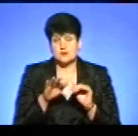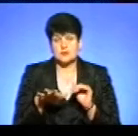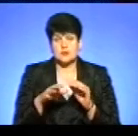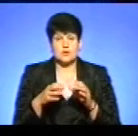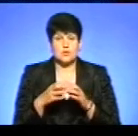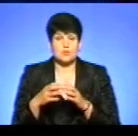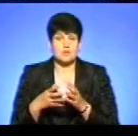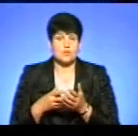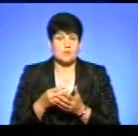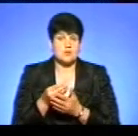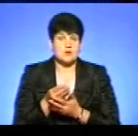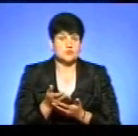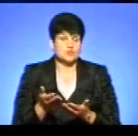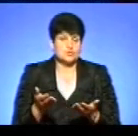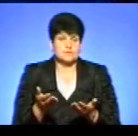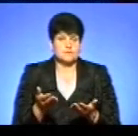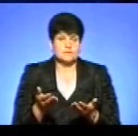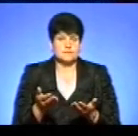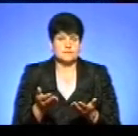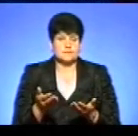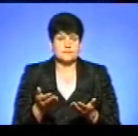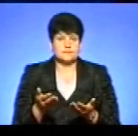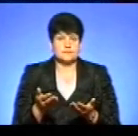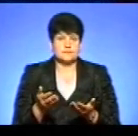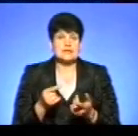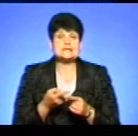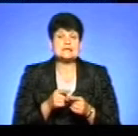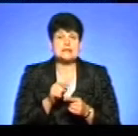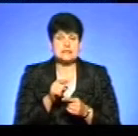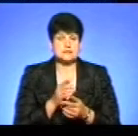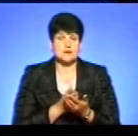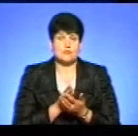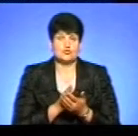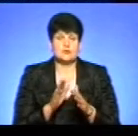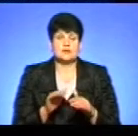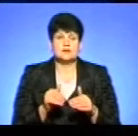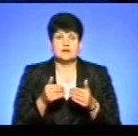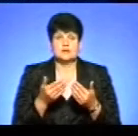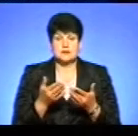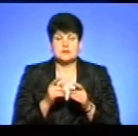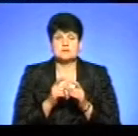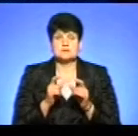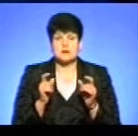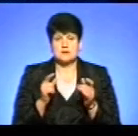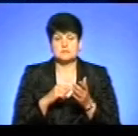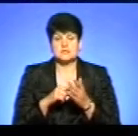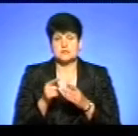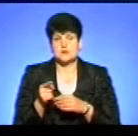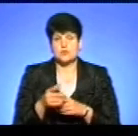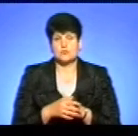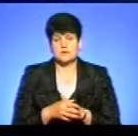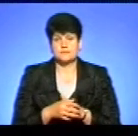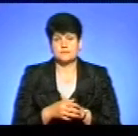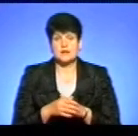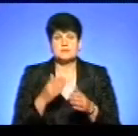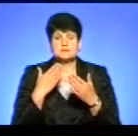громади оплачують за ті послуги, які надає заклад міста Тернополя. Ми